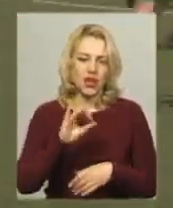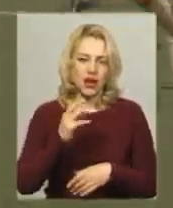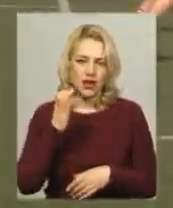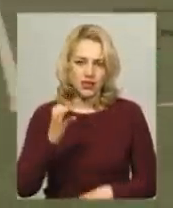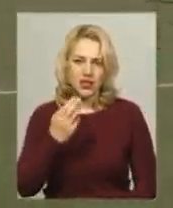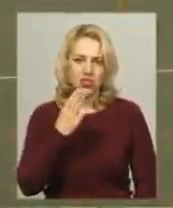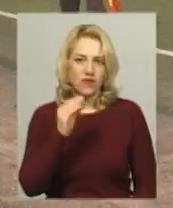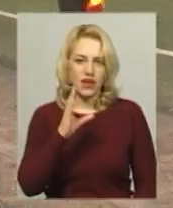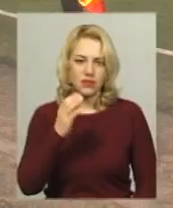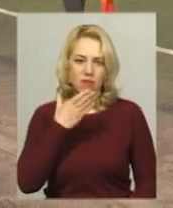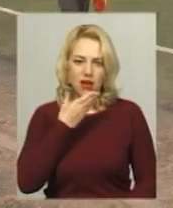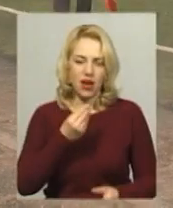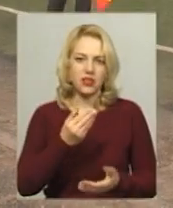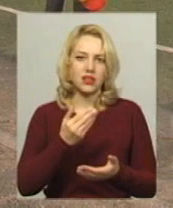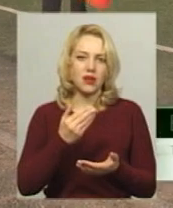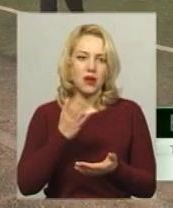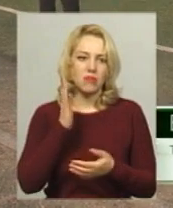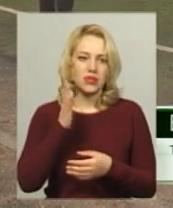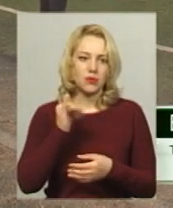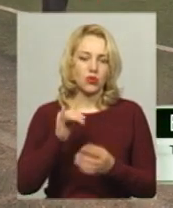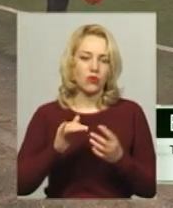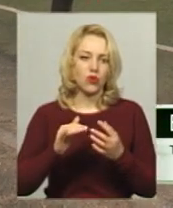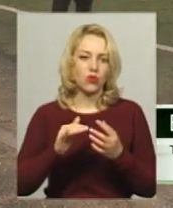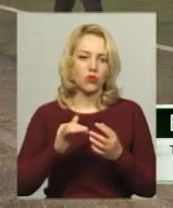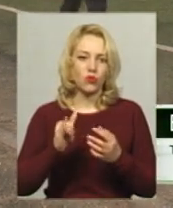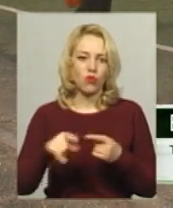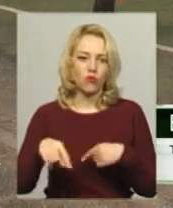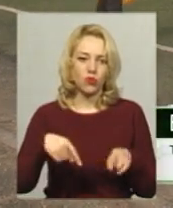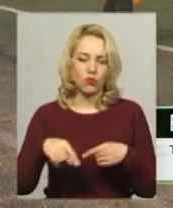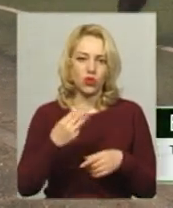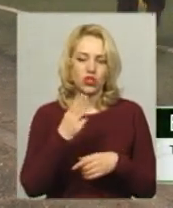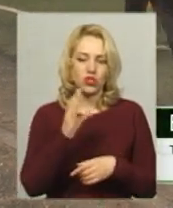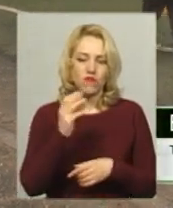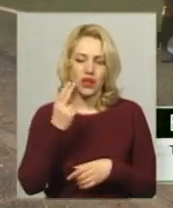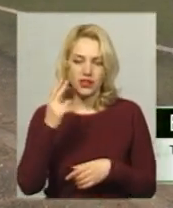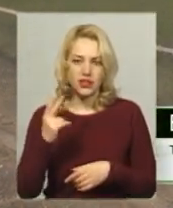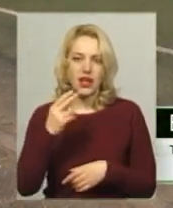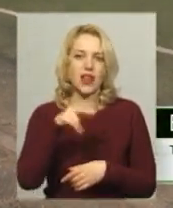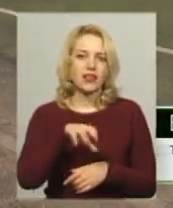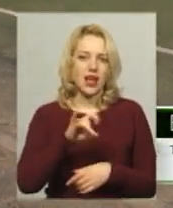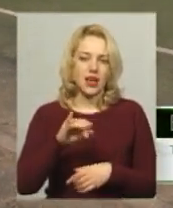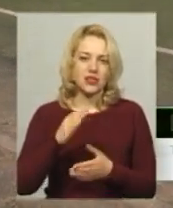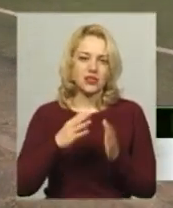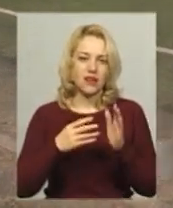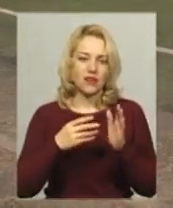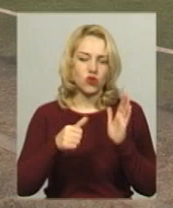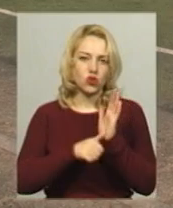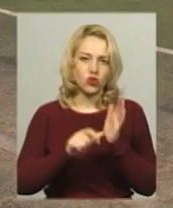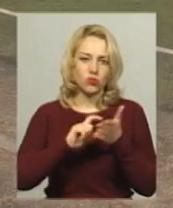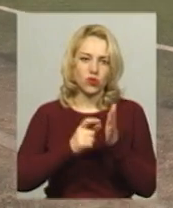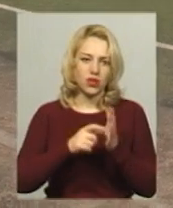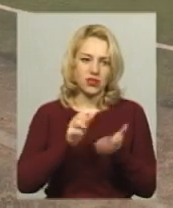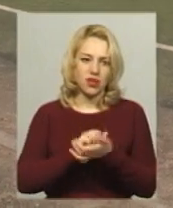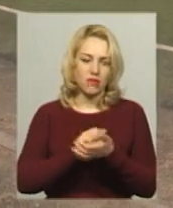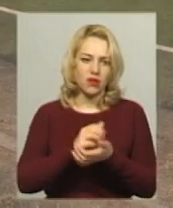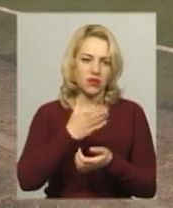перспективи у футболі. «У нас Тарас менший є Швець 2008 року, в шостому класі, це хороший